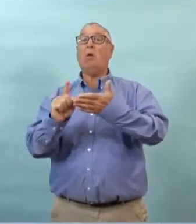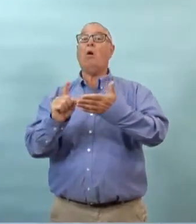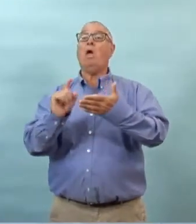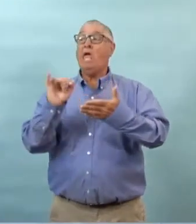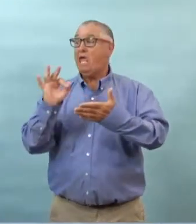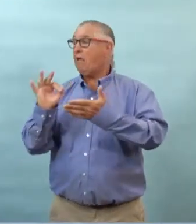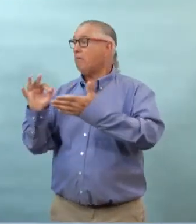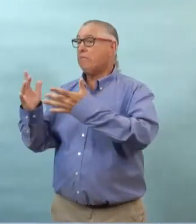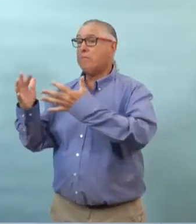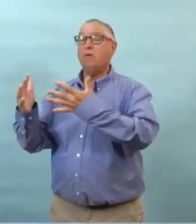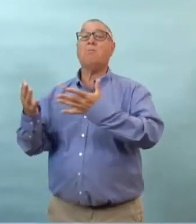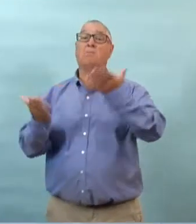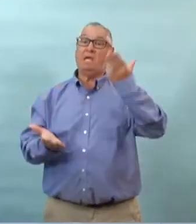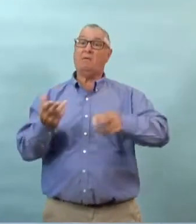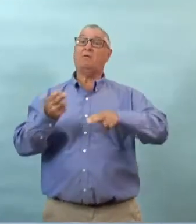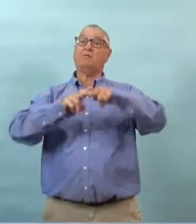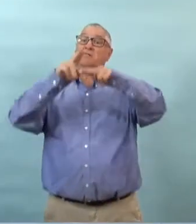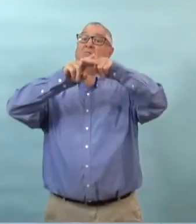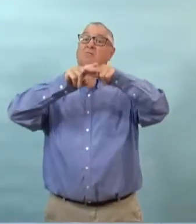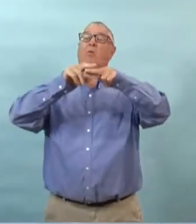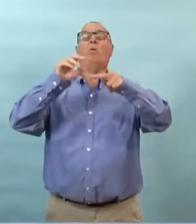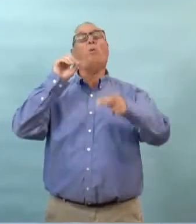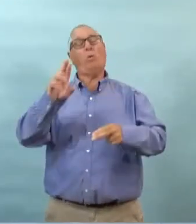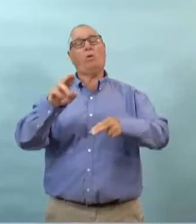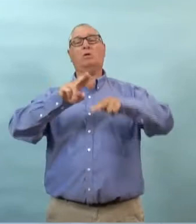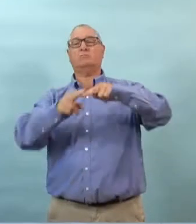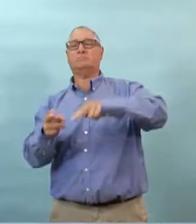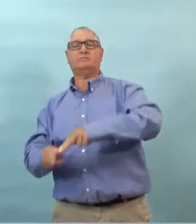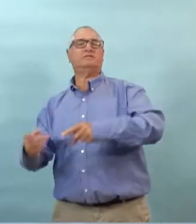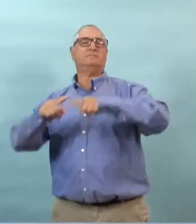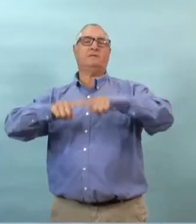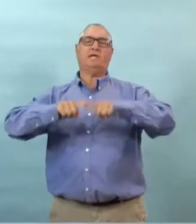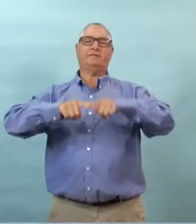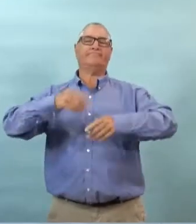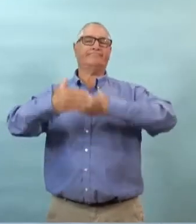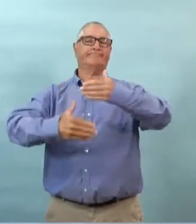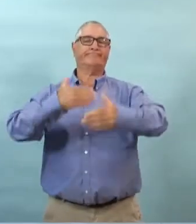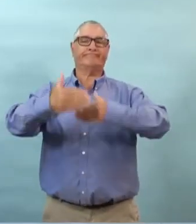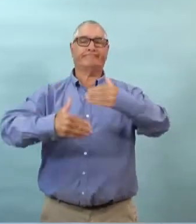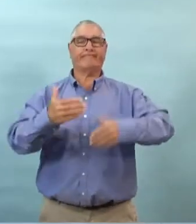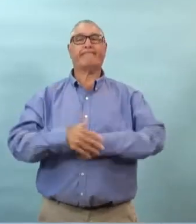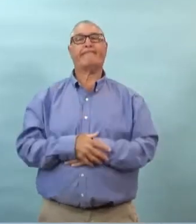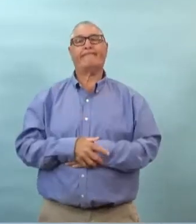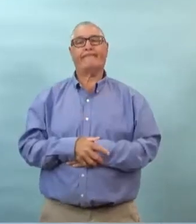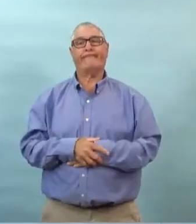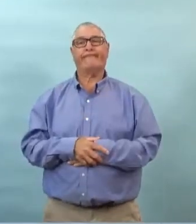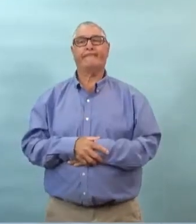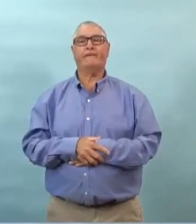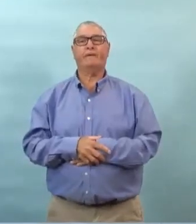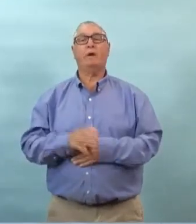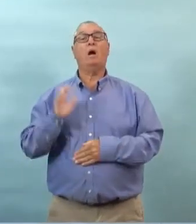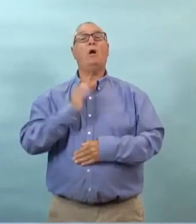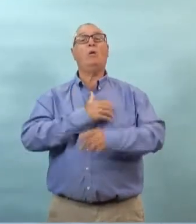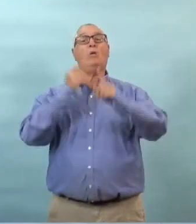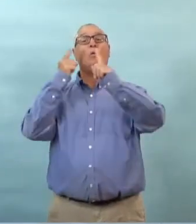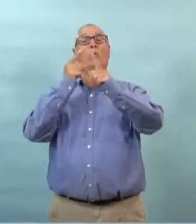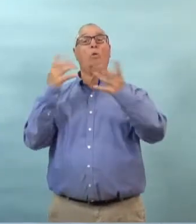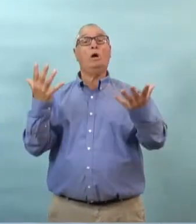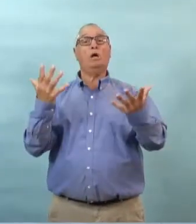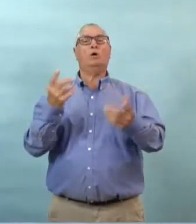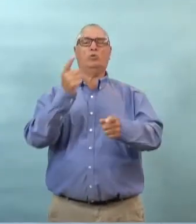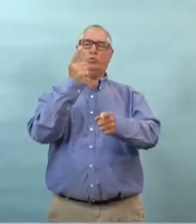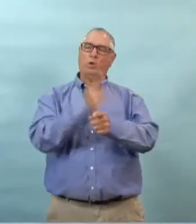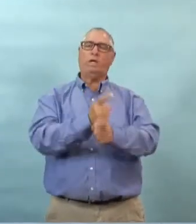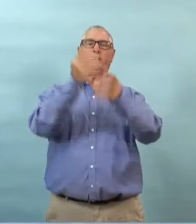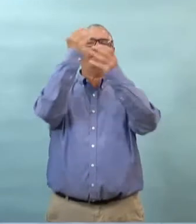les besoins selon les données encore une fois cela correspond à ce que les autres provinces font nous essayons de faire le